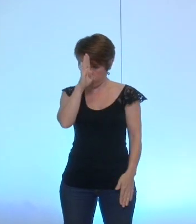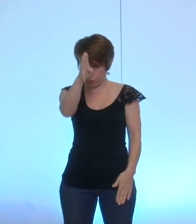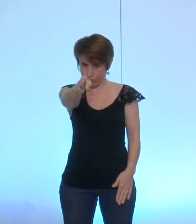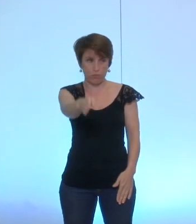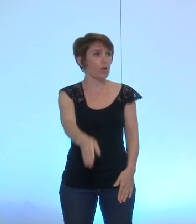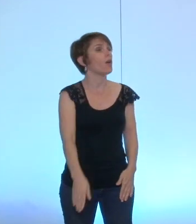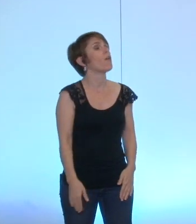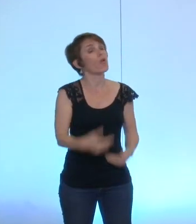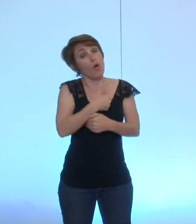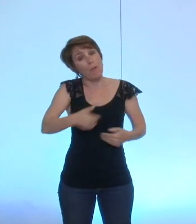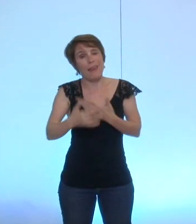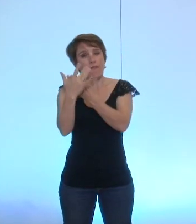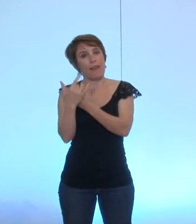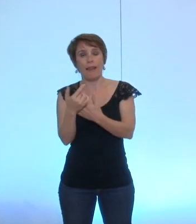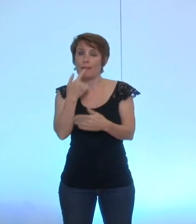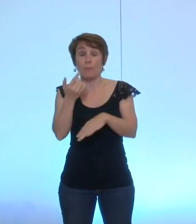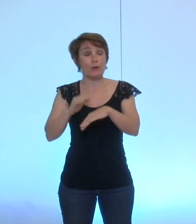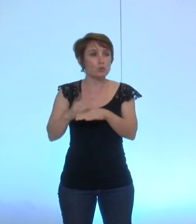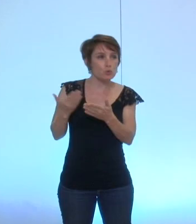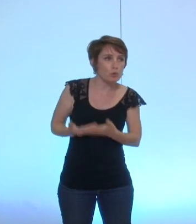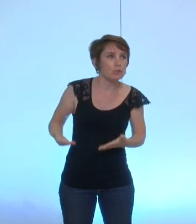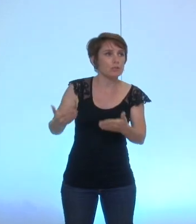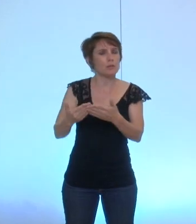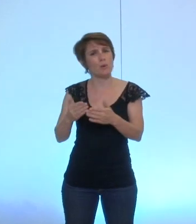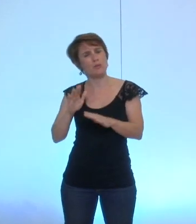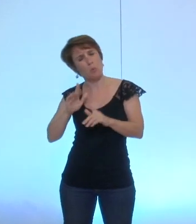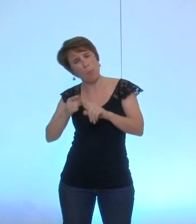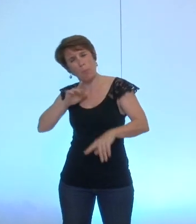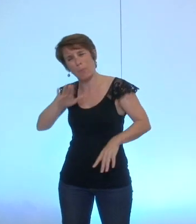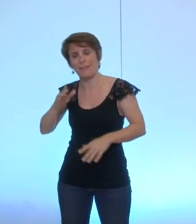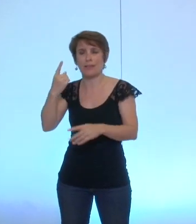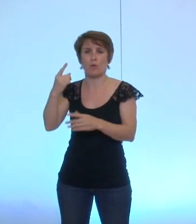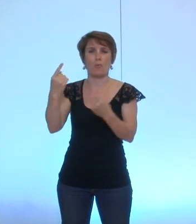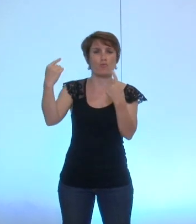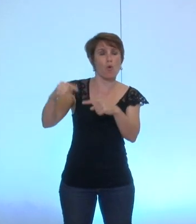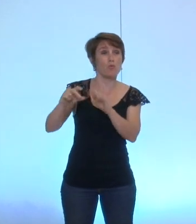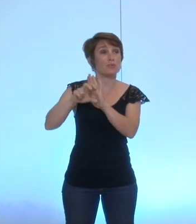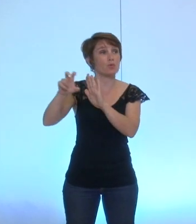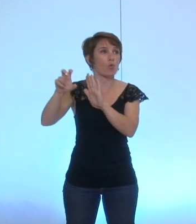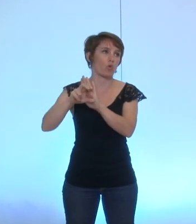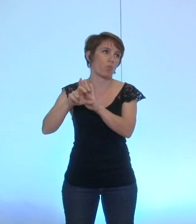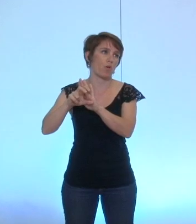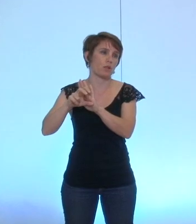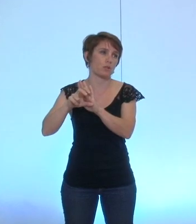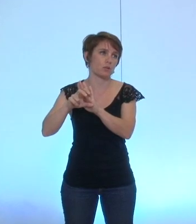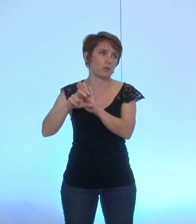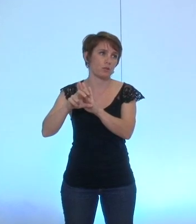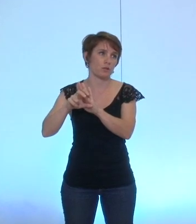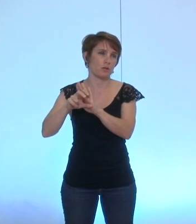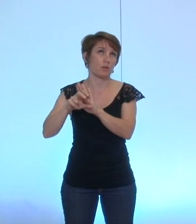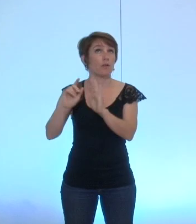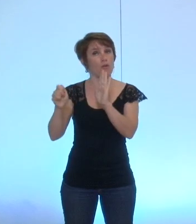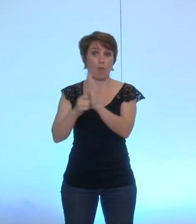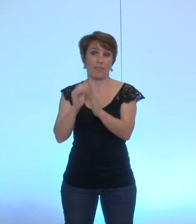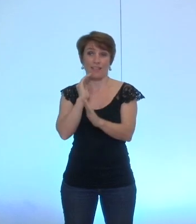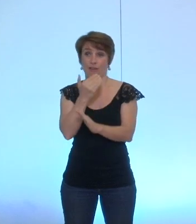qui faisait référence à la situation particulière de l'opposition grenobloise potentielle puisque nous étions en janvier